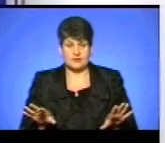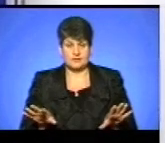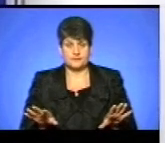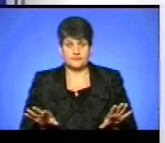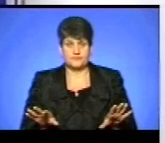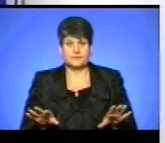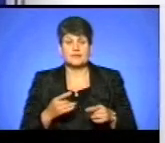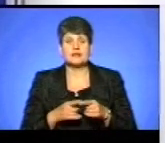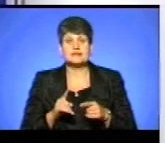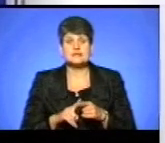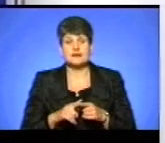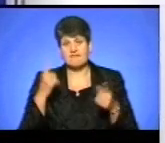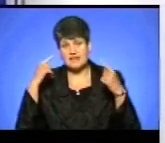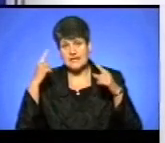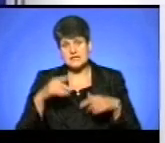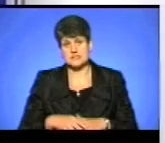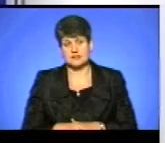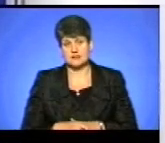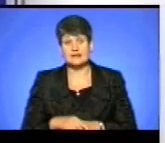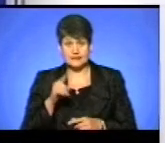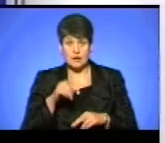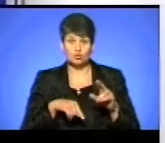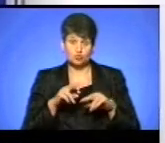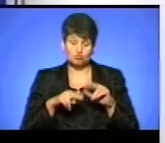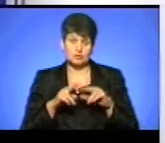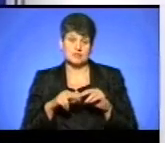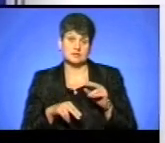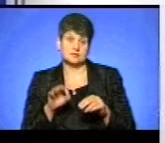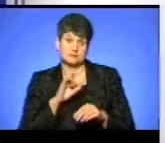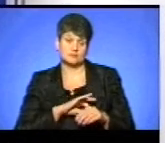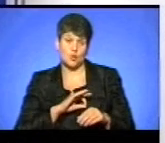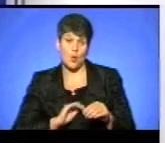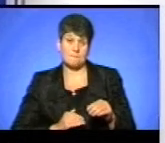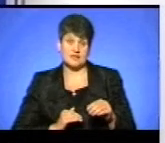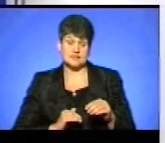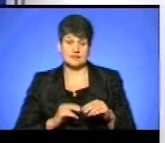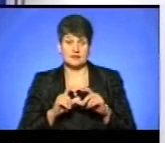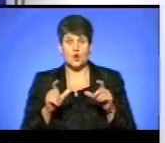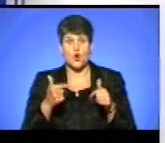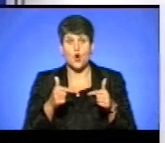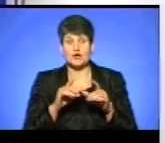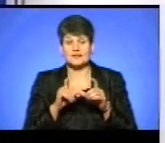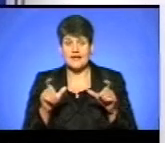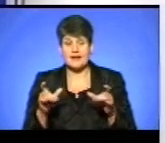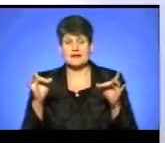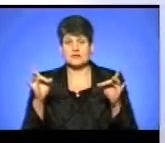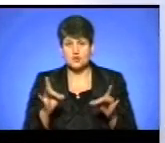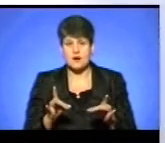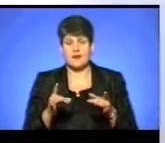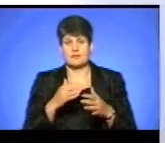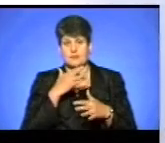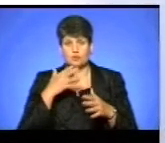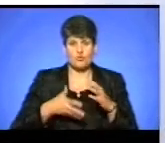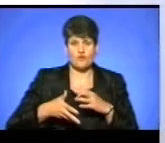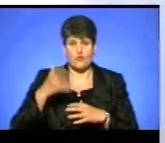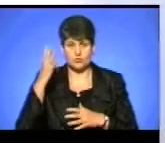фантастика. Там будується комерційний проєкт, ми ще не знаємо. Скоріше за все, там може бути готель, ресторант, багатоповерховий